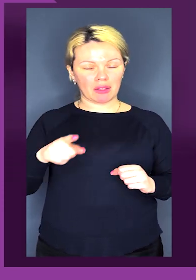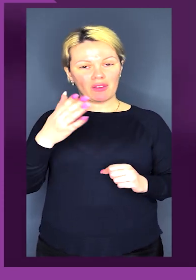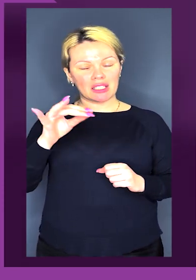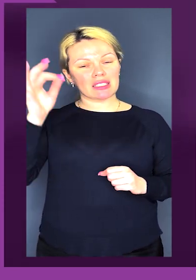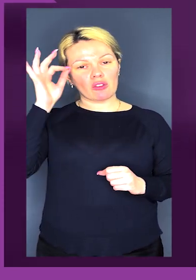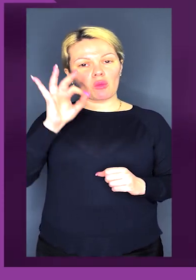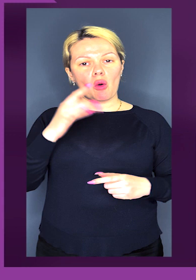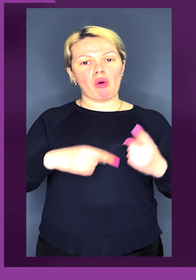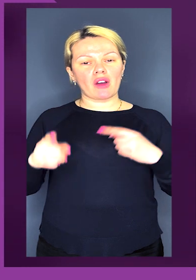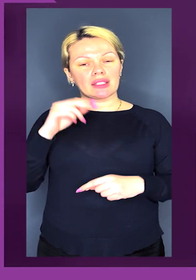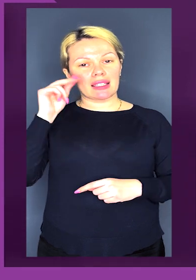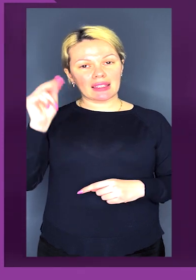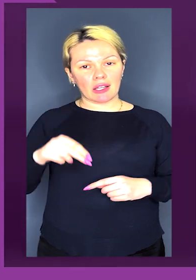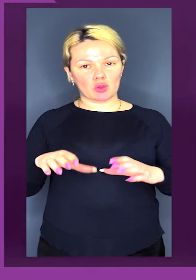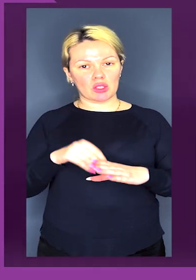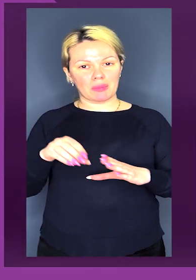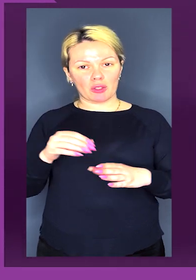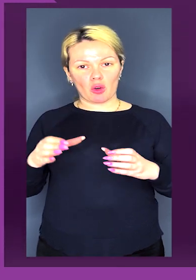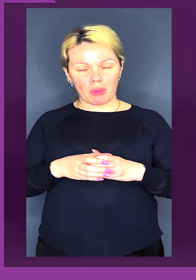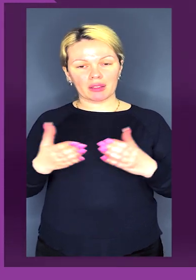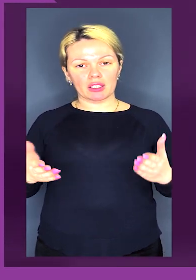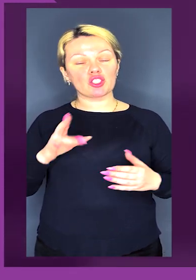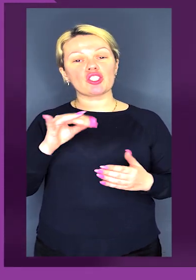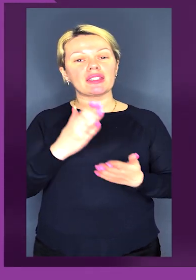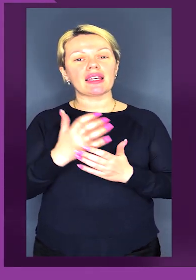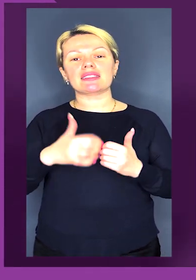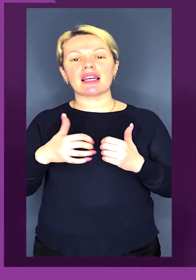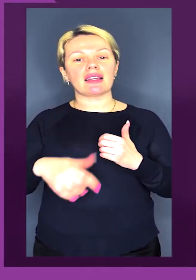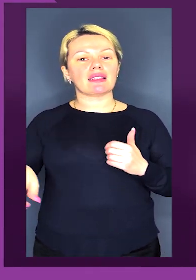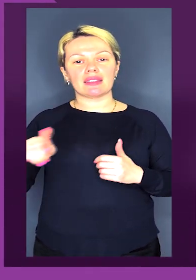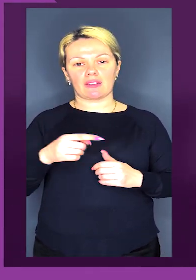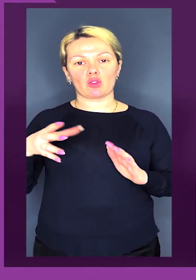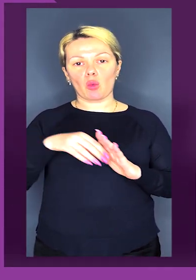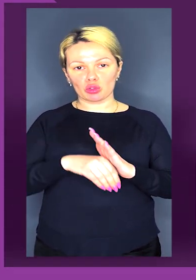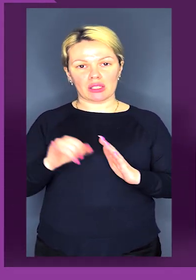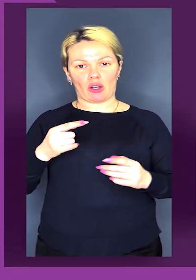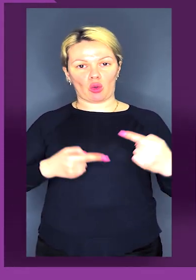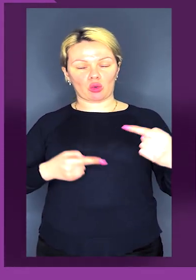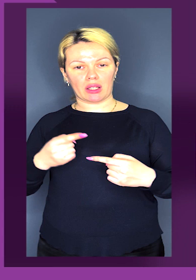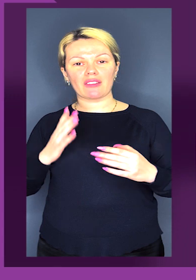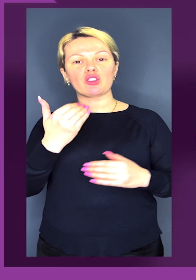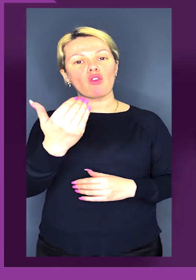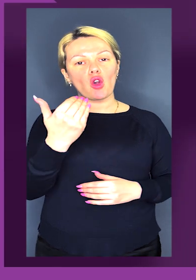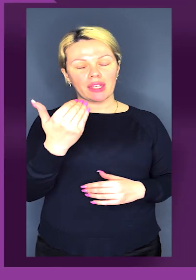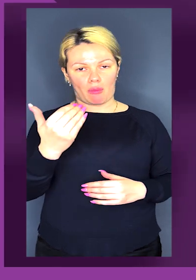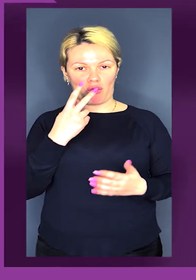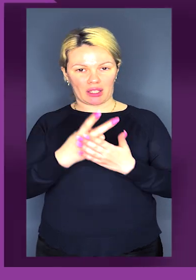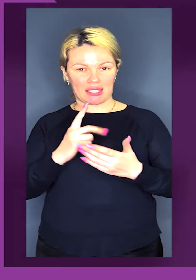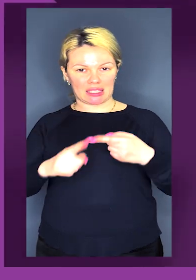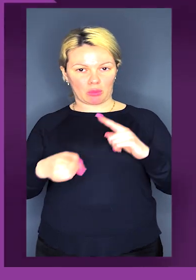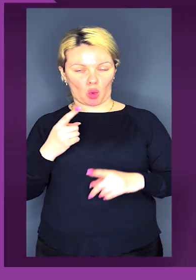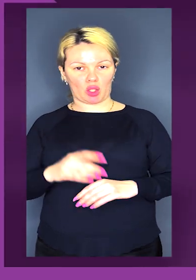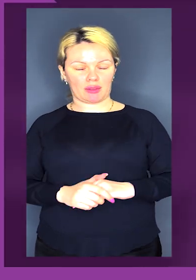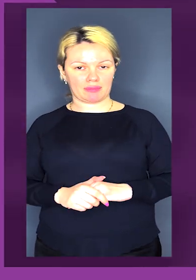'ю ти згадував про повернення китайської збірної. От чи є серед них, в тому числі, конкуренти в твоєму